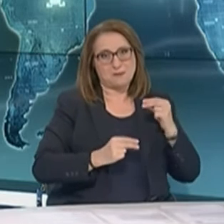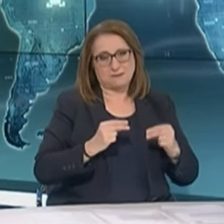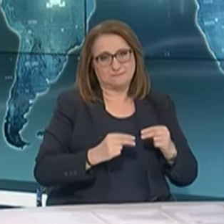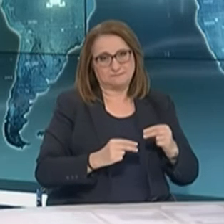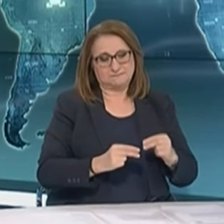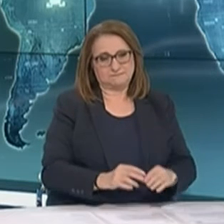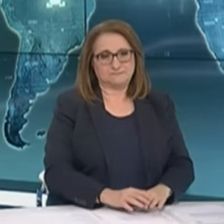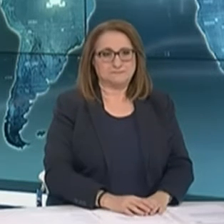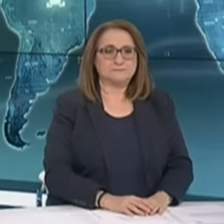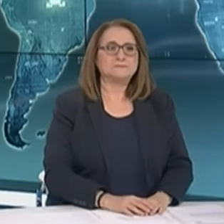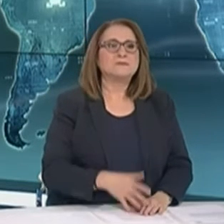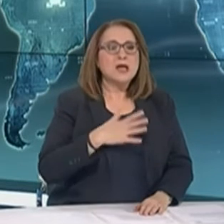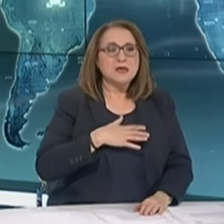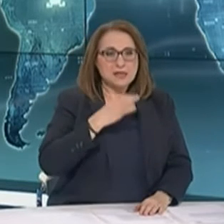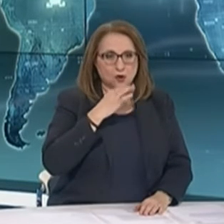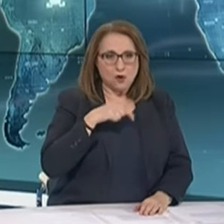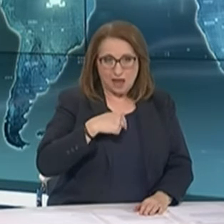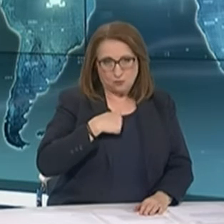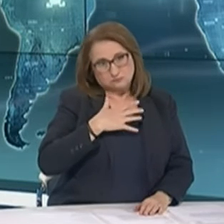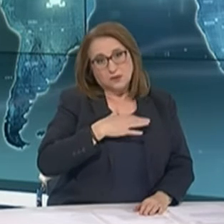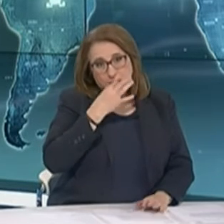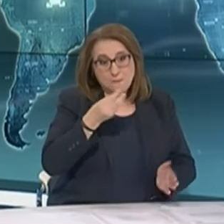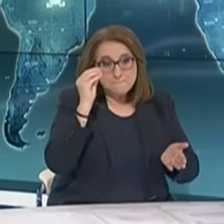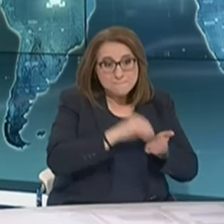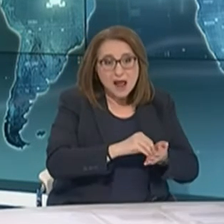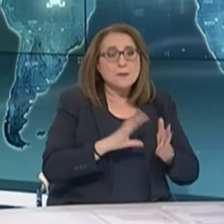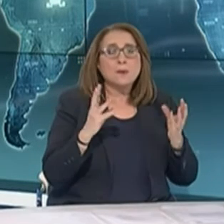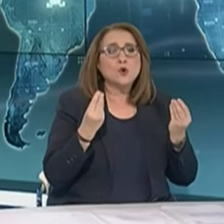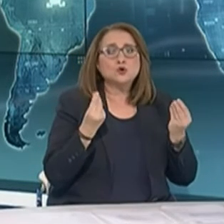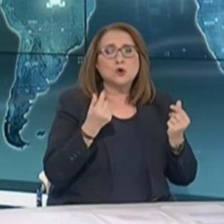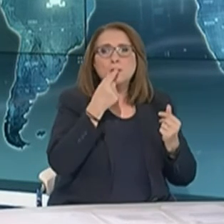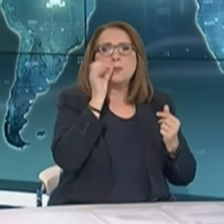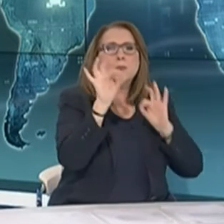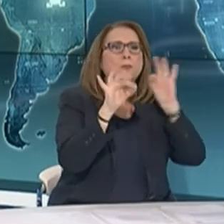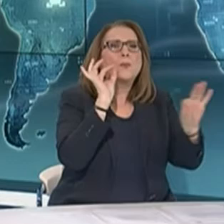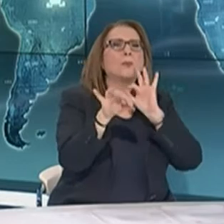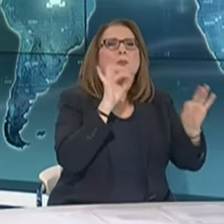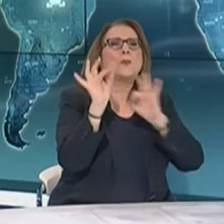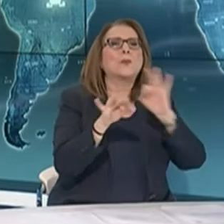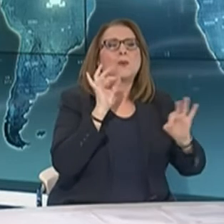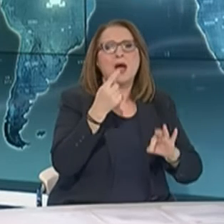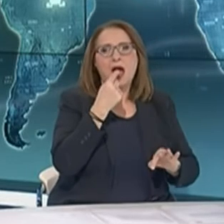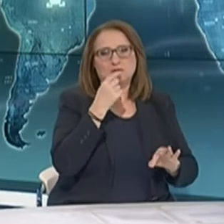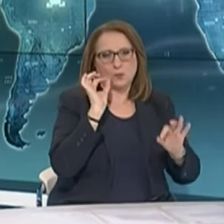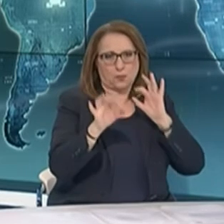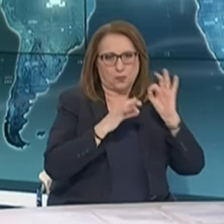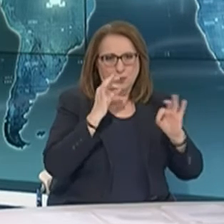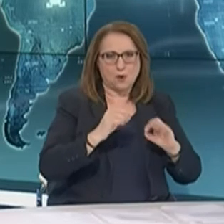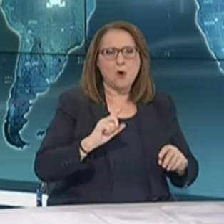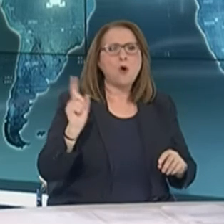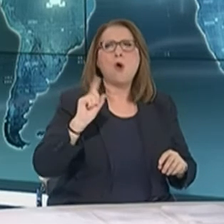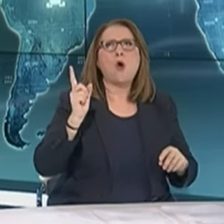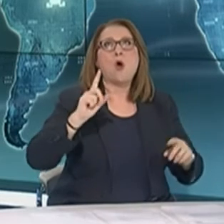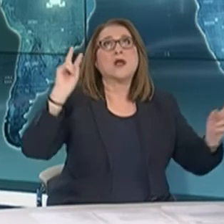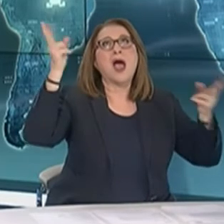Θέλω να τονίσω ότι ο κύριος τρόπος μετάδοσης εξακολουθεί να είναι μέσω αεροσταγωνιδίων και όχι αερογενείς όπως ακούστηκε